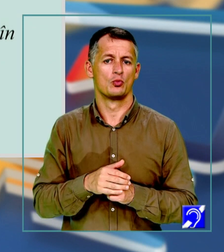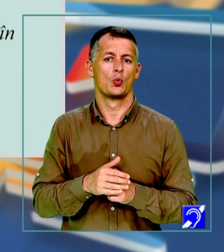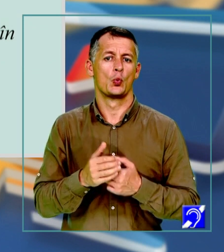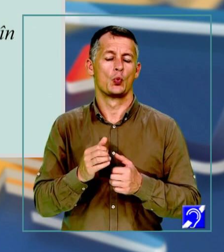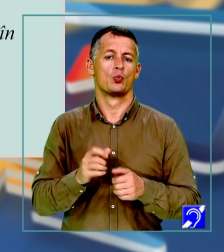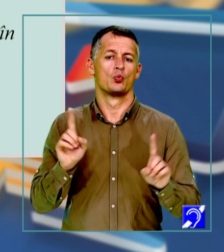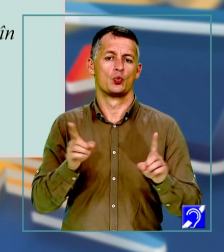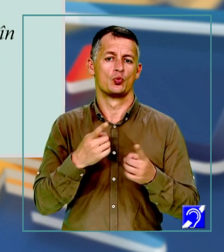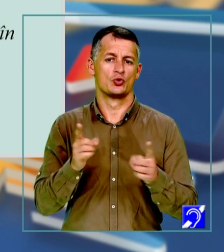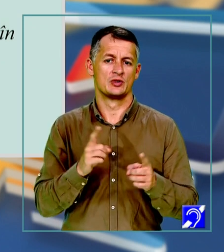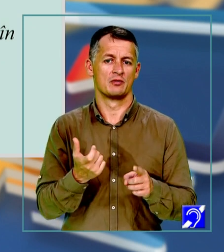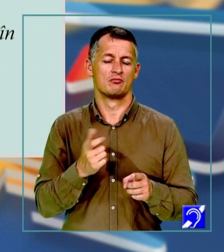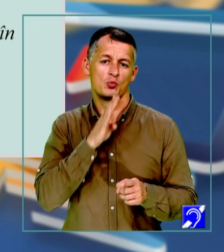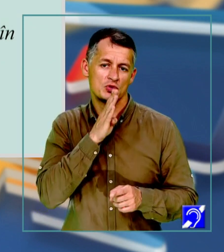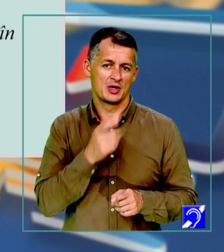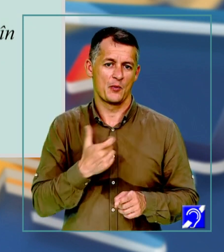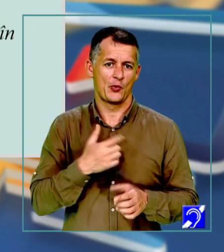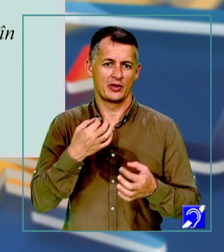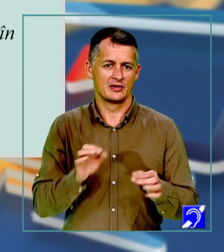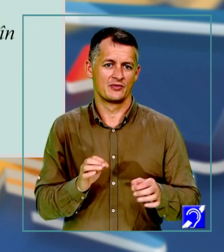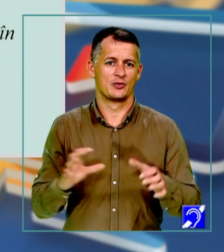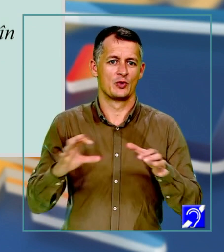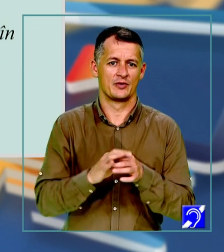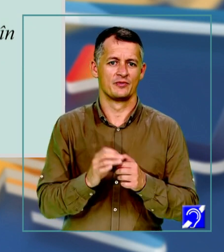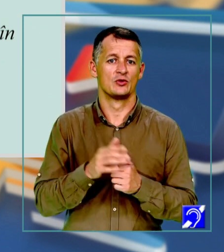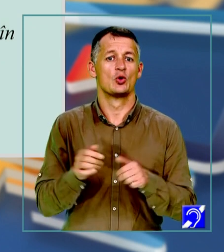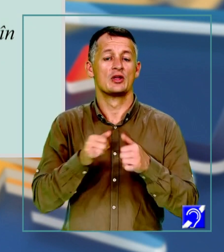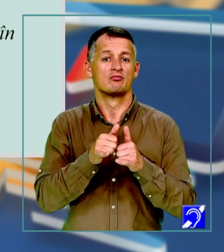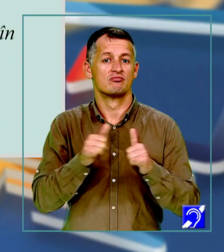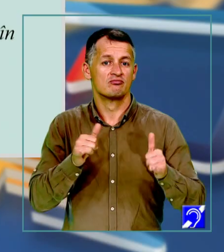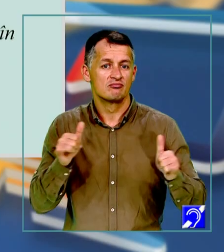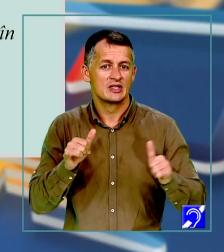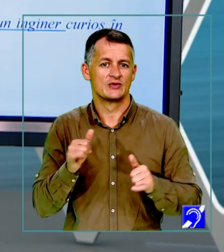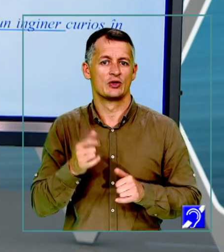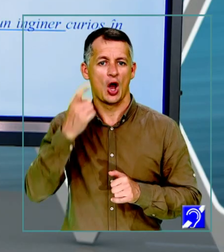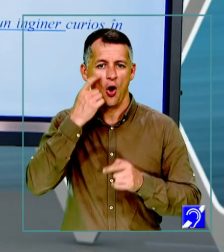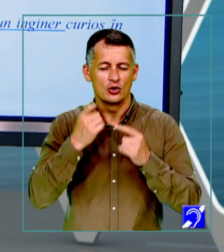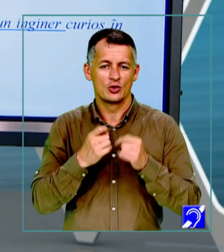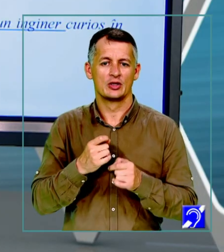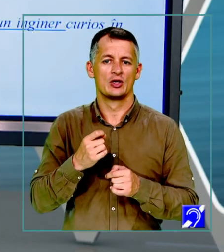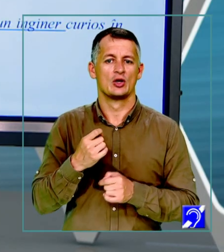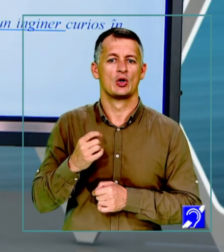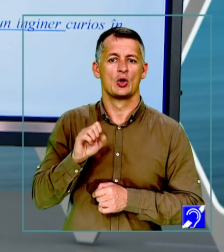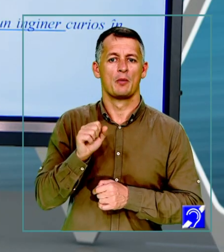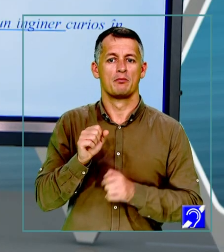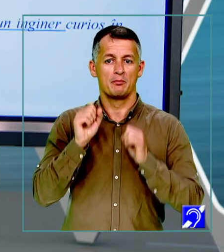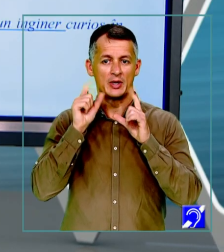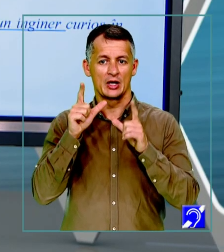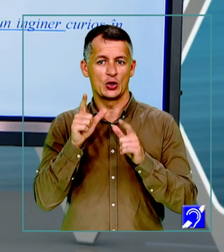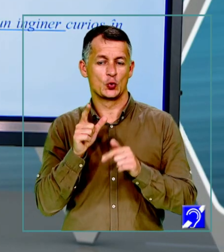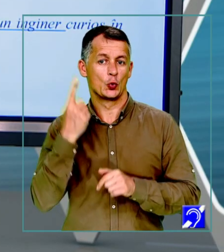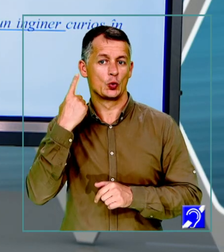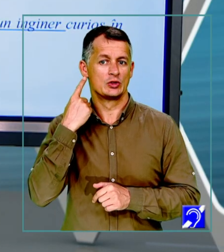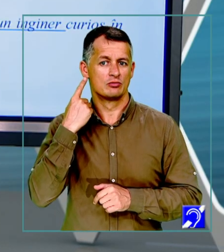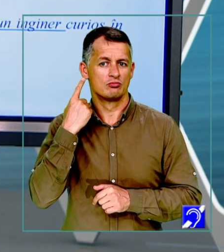dezvoltă curiozitatea față de mirajul unui sunet creat de cei mari și recreat de cei